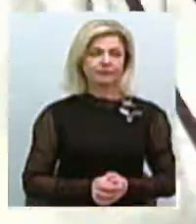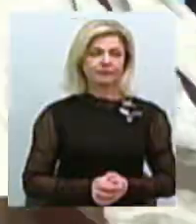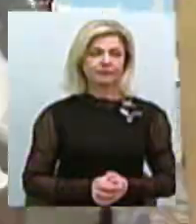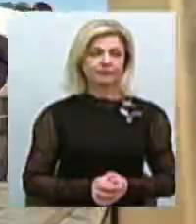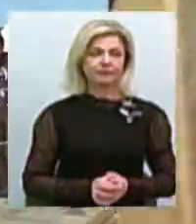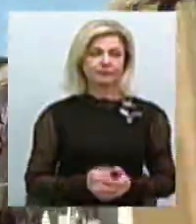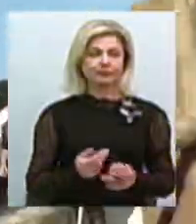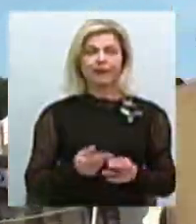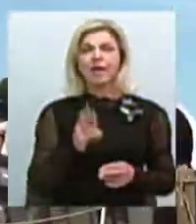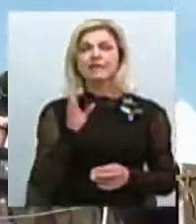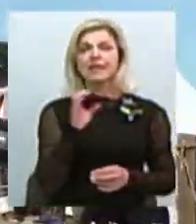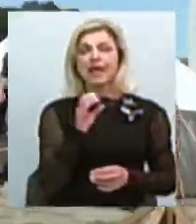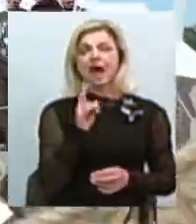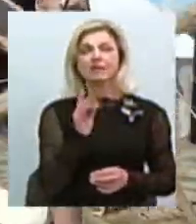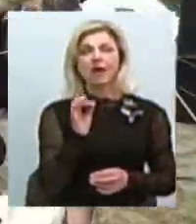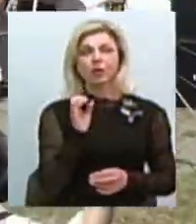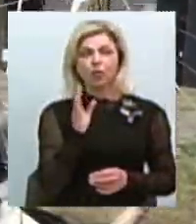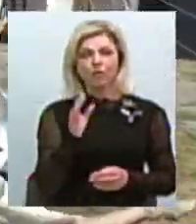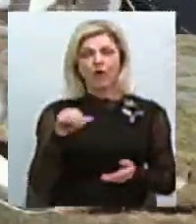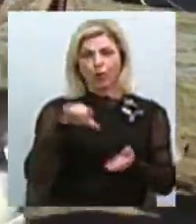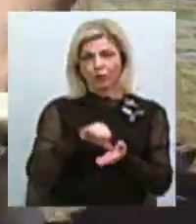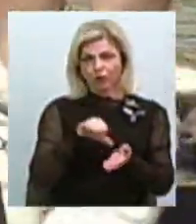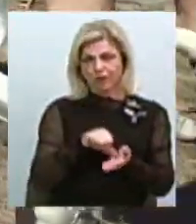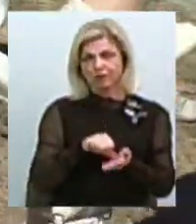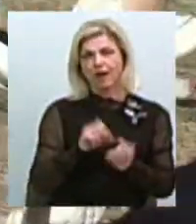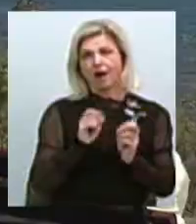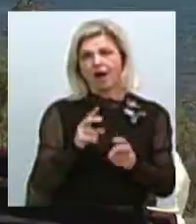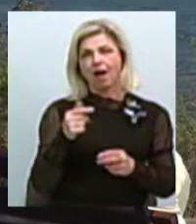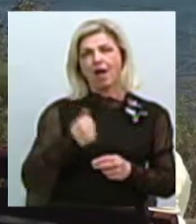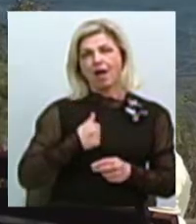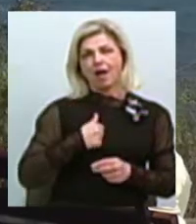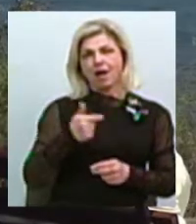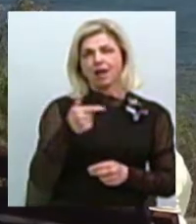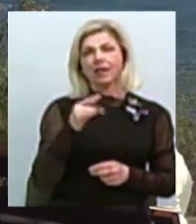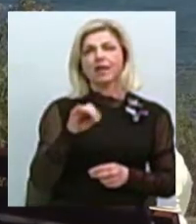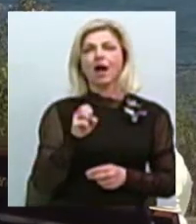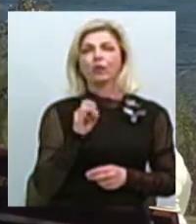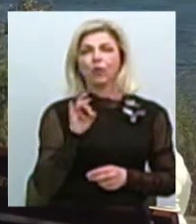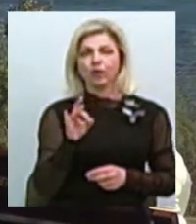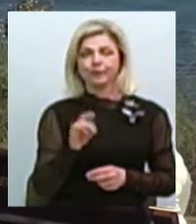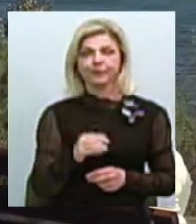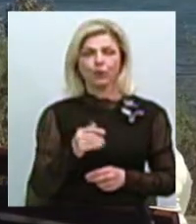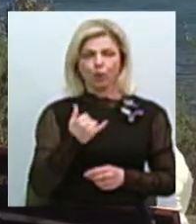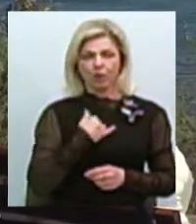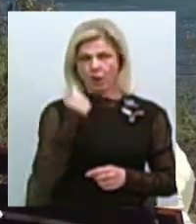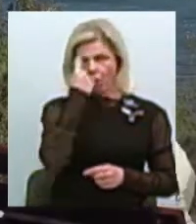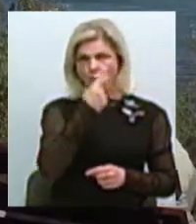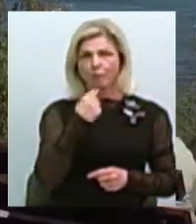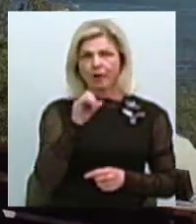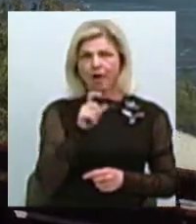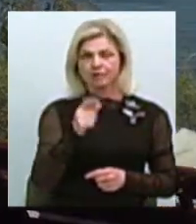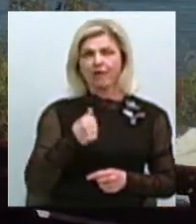Сергій Касьянов в образі гладіатора брав участь у двобоях. У мене образ гладіатора, який